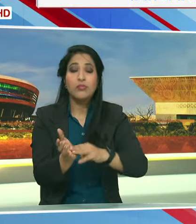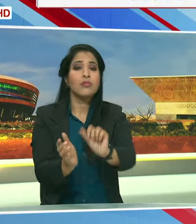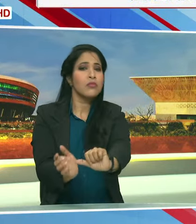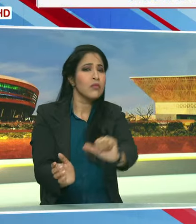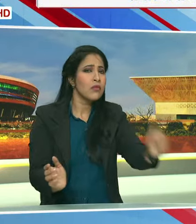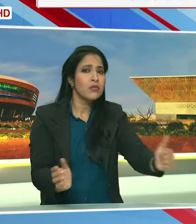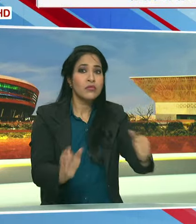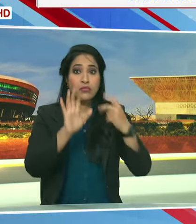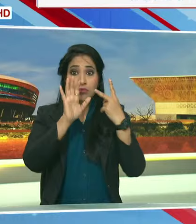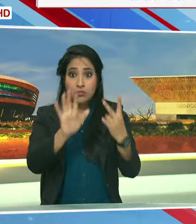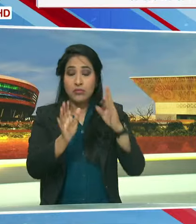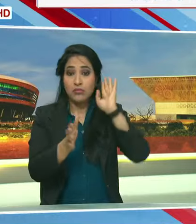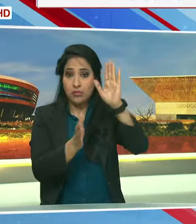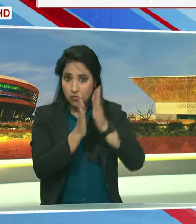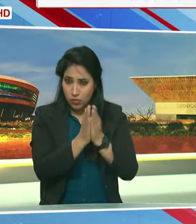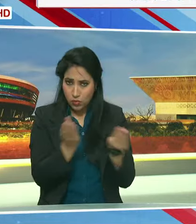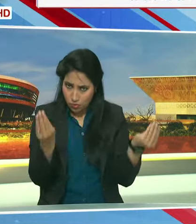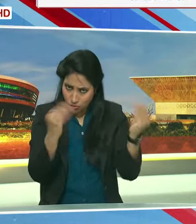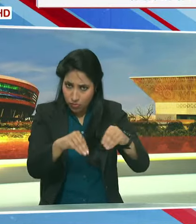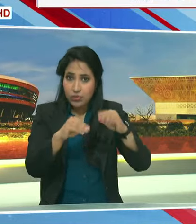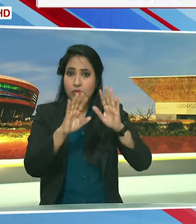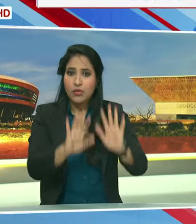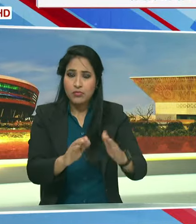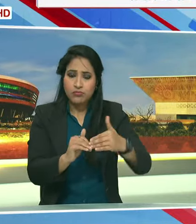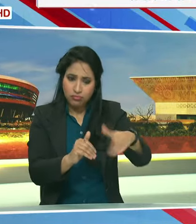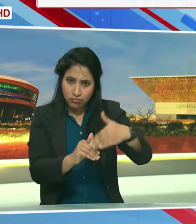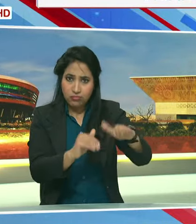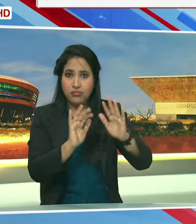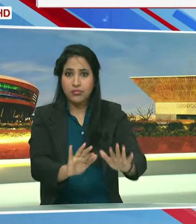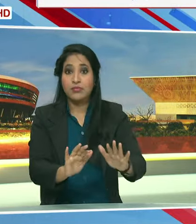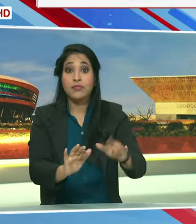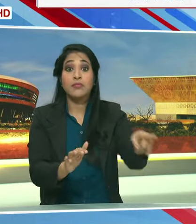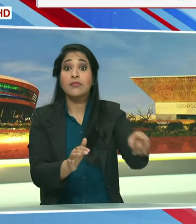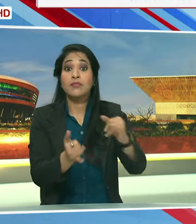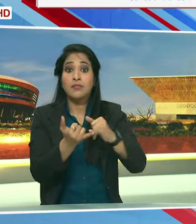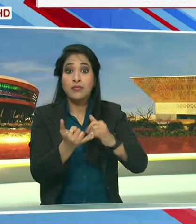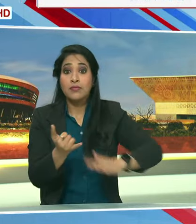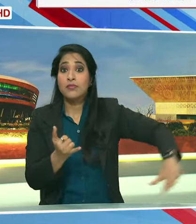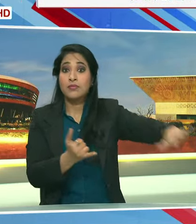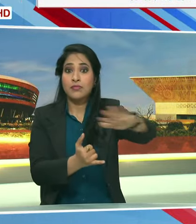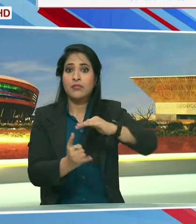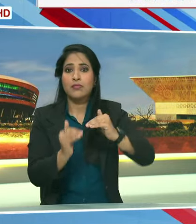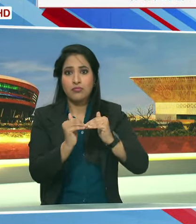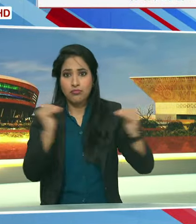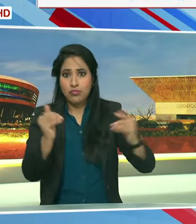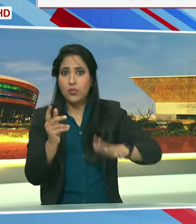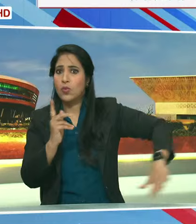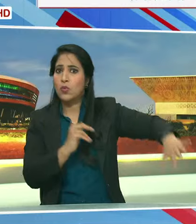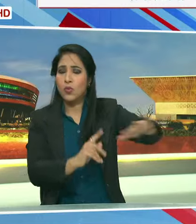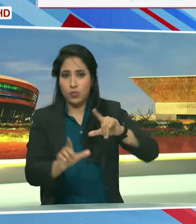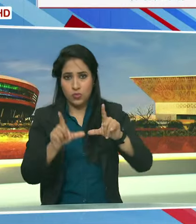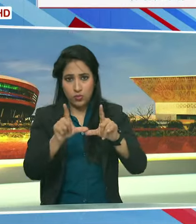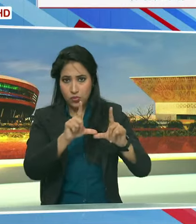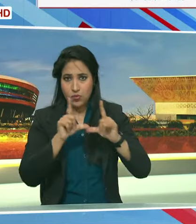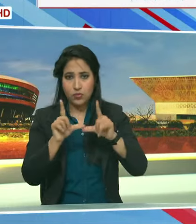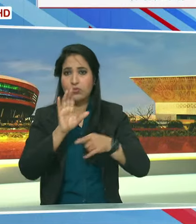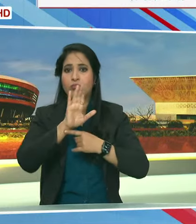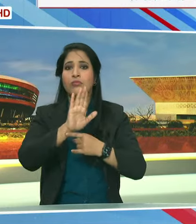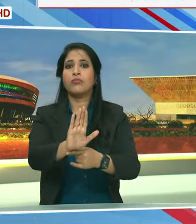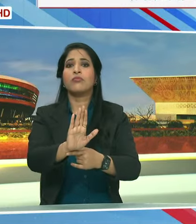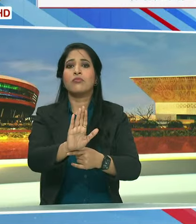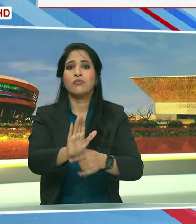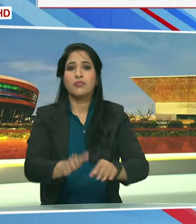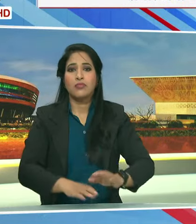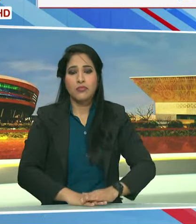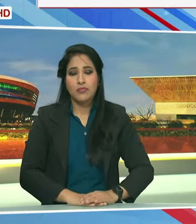अलावा साथ मंदिर और भी बनाय जा रहे हैं जो की सामाजिक समरस्ता के प्रतीक होंगे